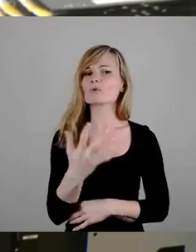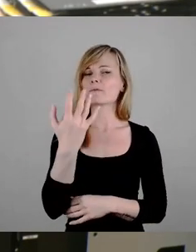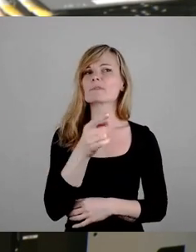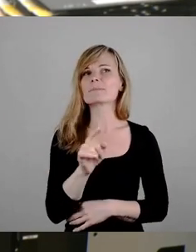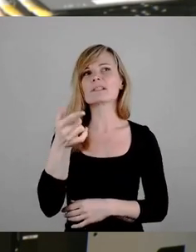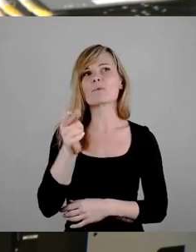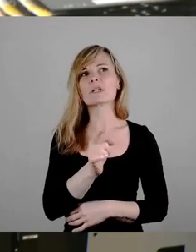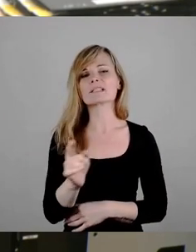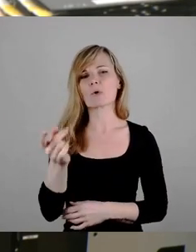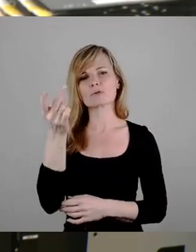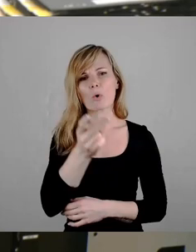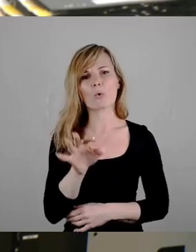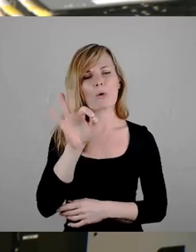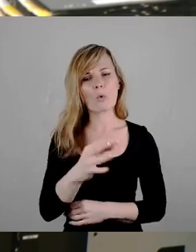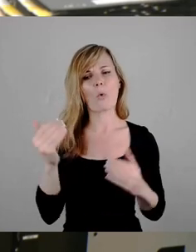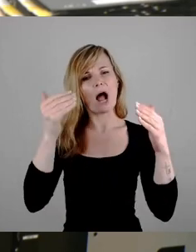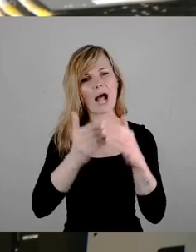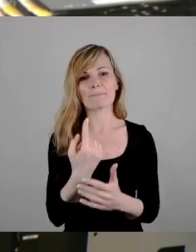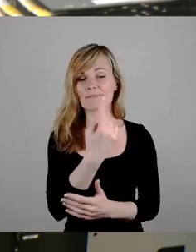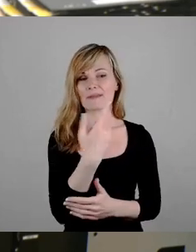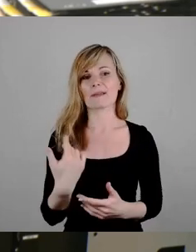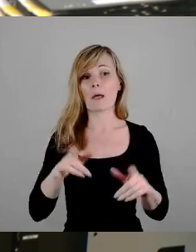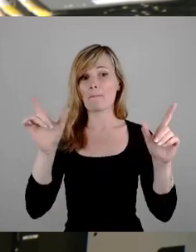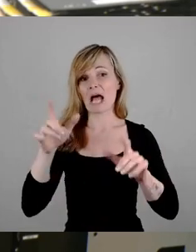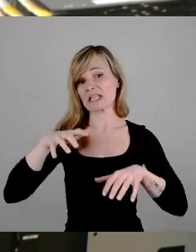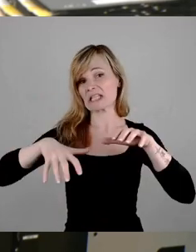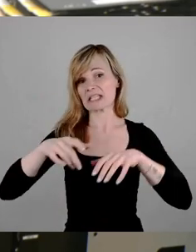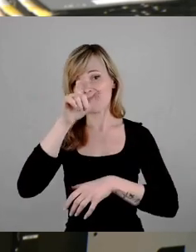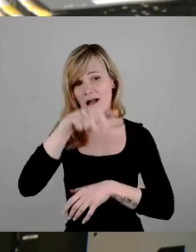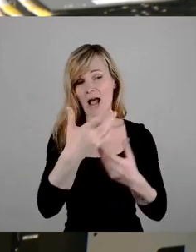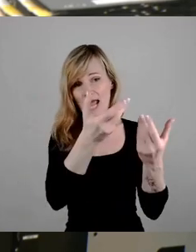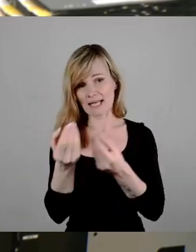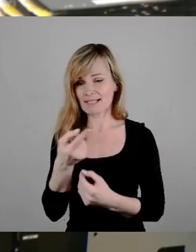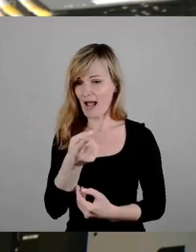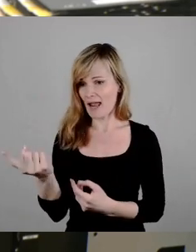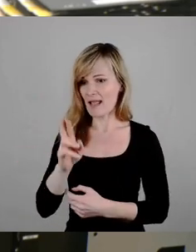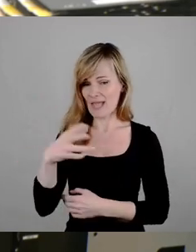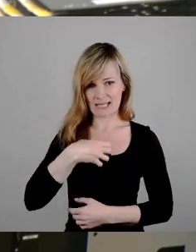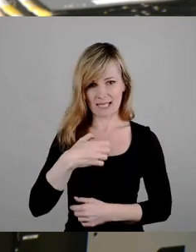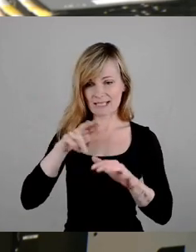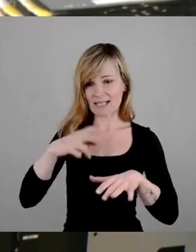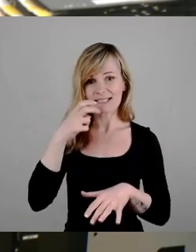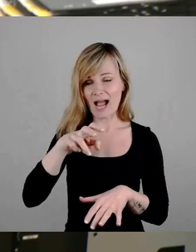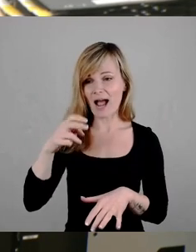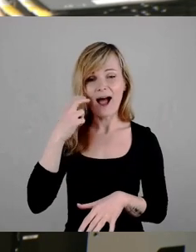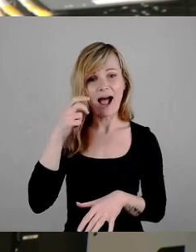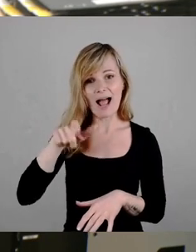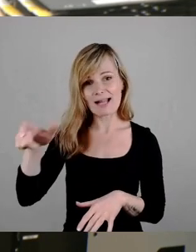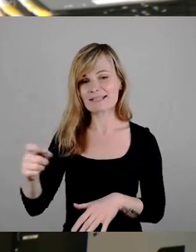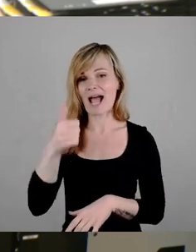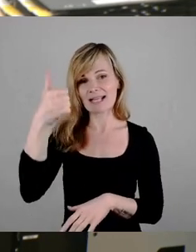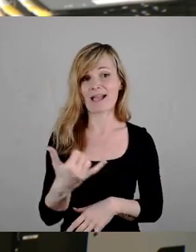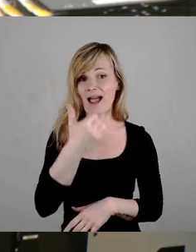.000 Euro pro Abend lädt der Party-Tiger alle 18-jährigen Dresdner einmal im Jahr zur Bum-Bum-Fatsche ins